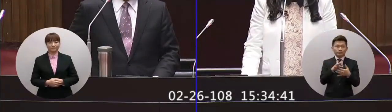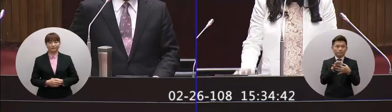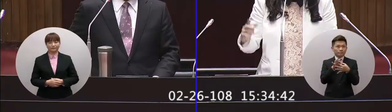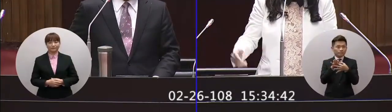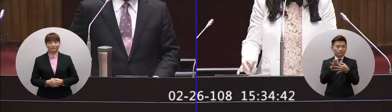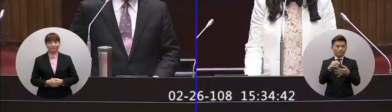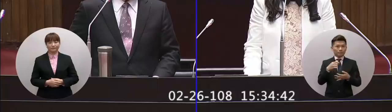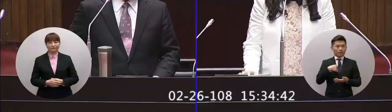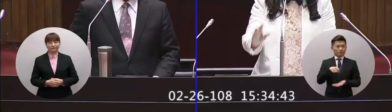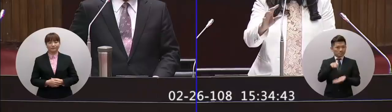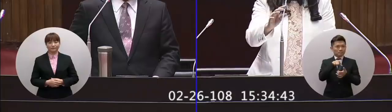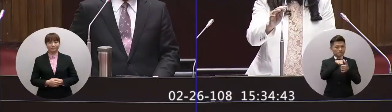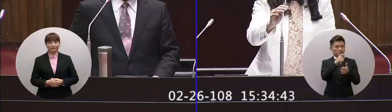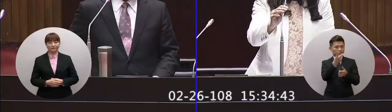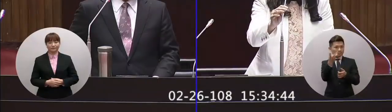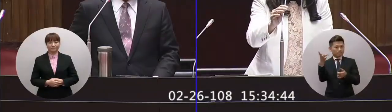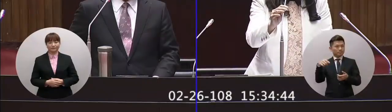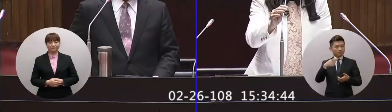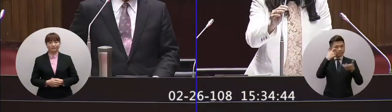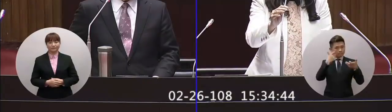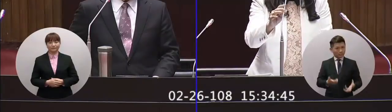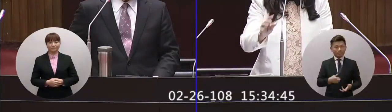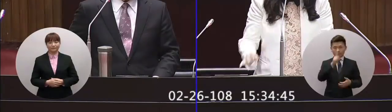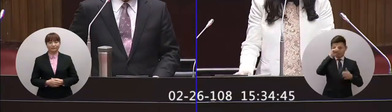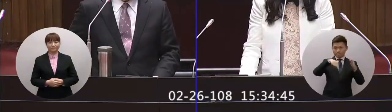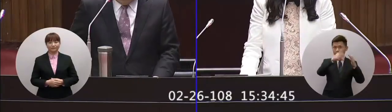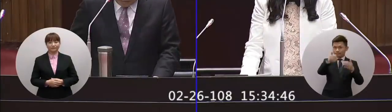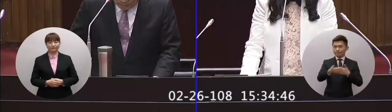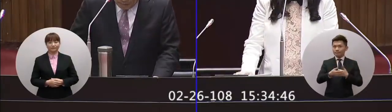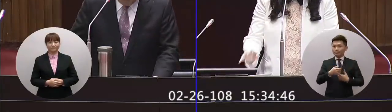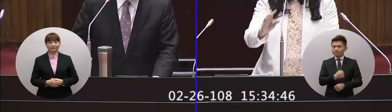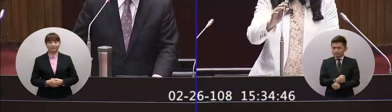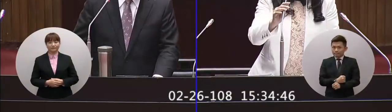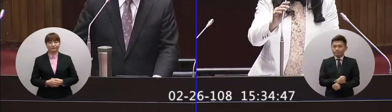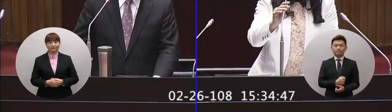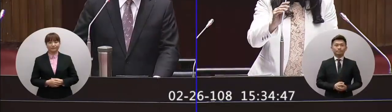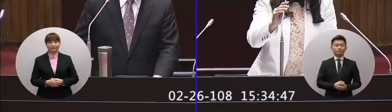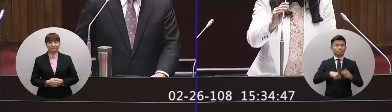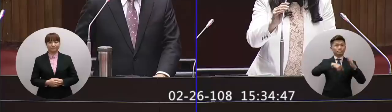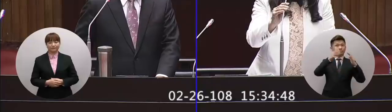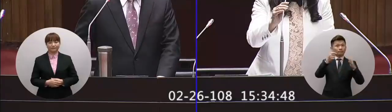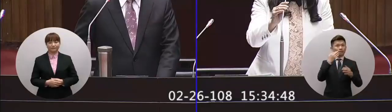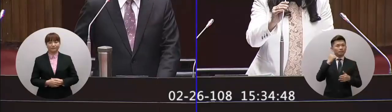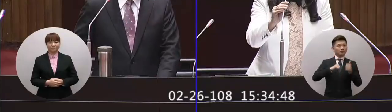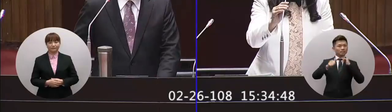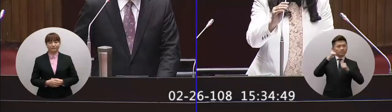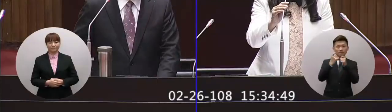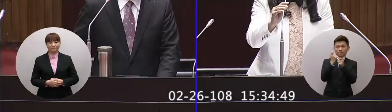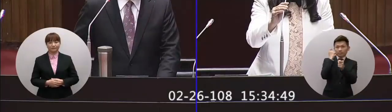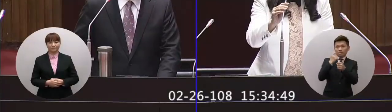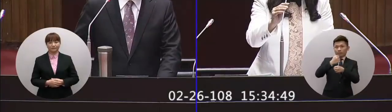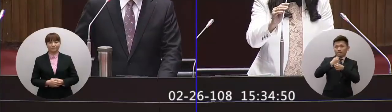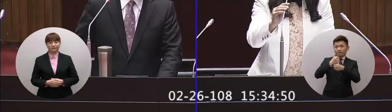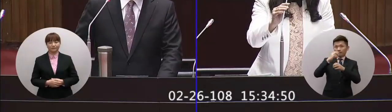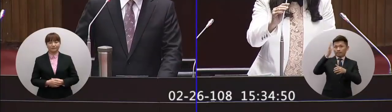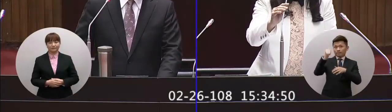所要講的所有的議題請大家也請院長給我們特別的關注一下院長如果沒有記錯十年前馬總